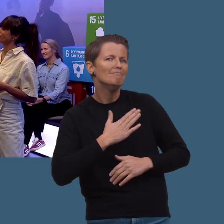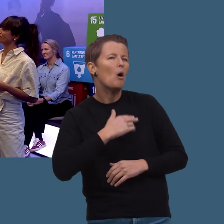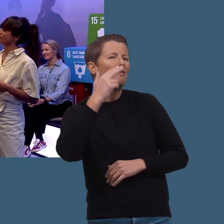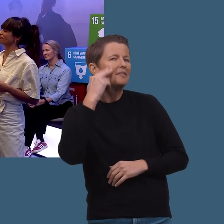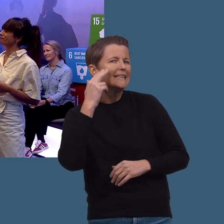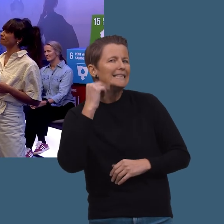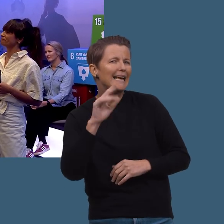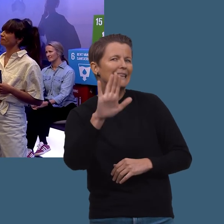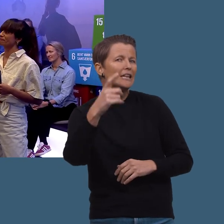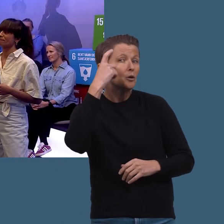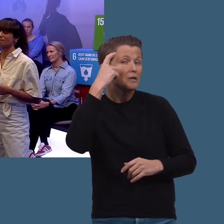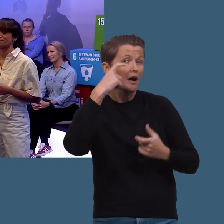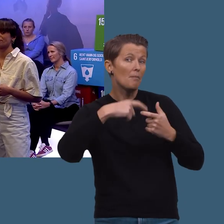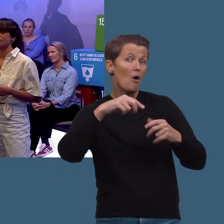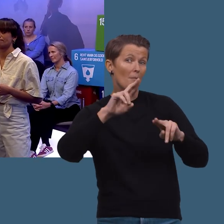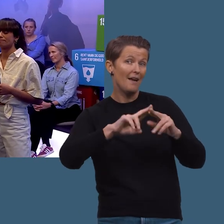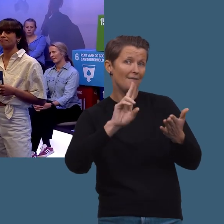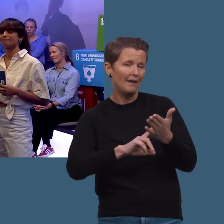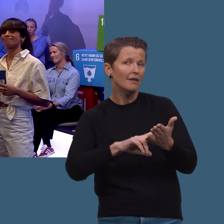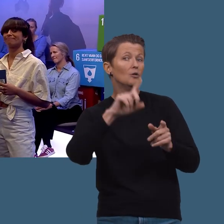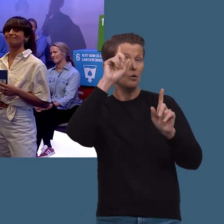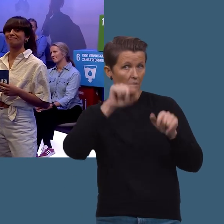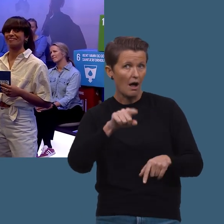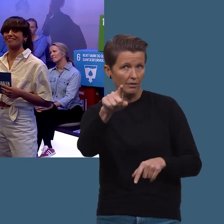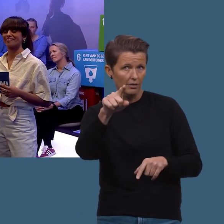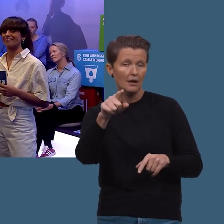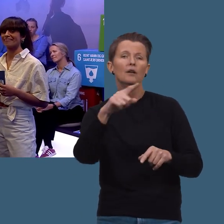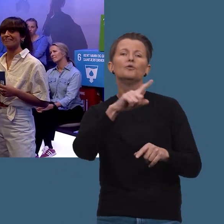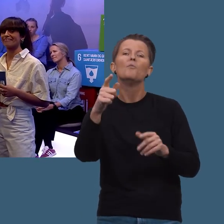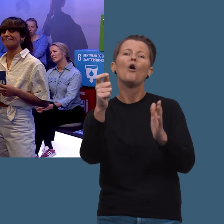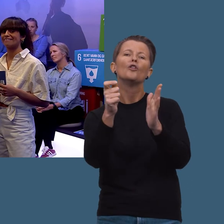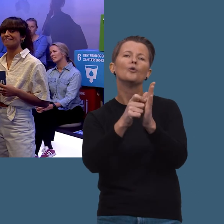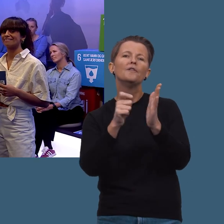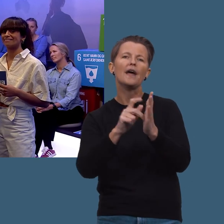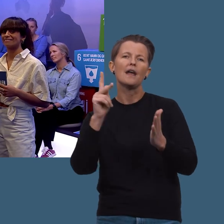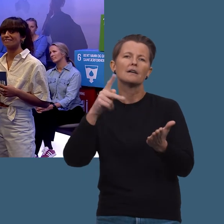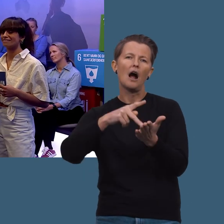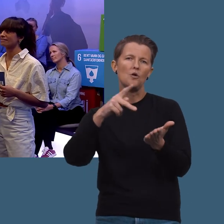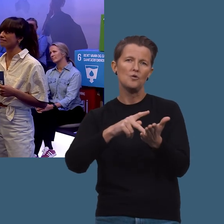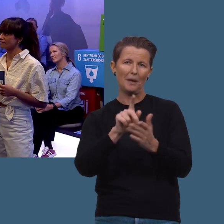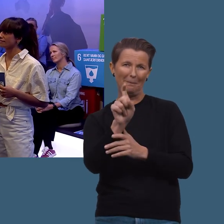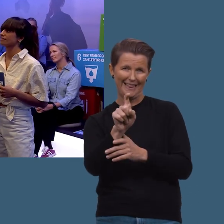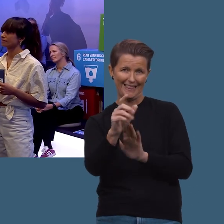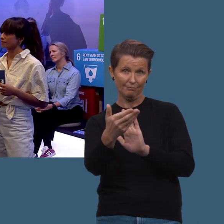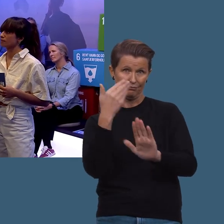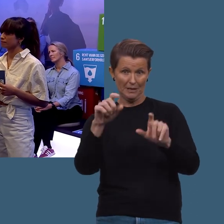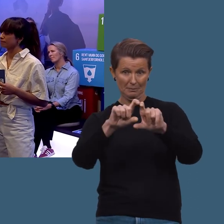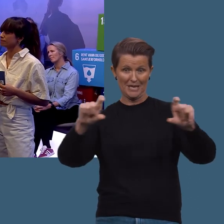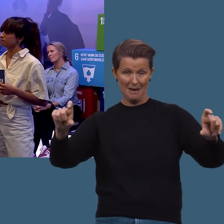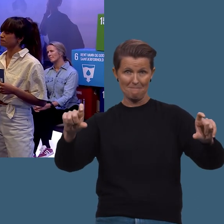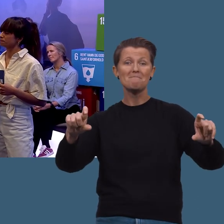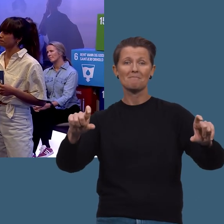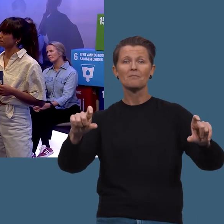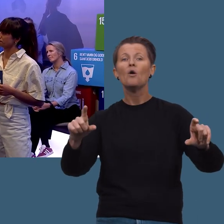teste kunnskapene dine om FN, så kan du gjøre det ved å notere deg Kahoot-pinnen som dukker opp på skjermen nå.